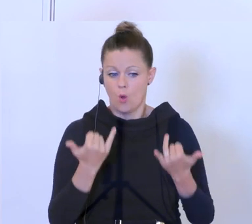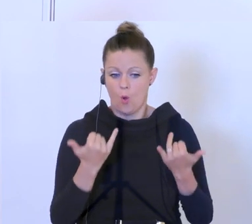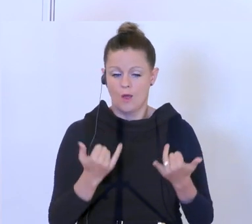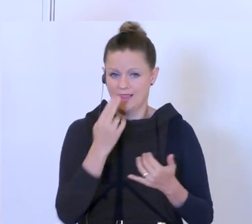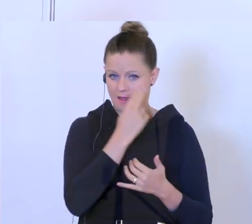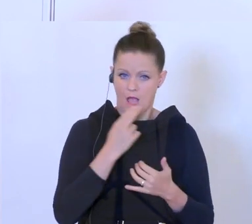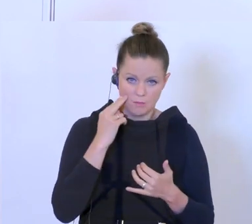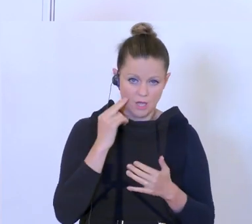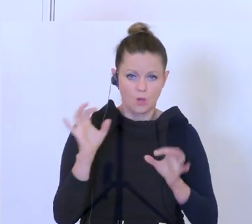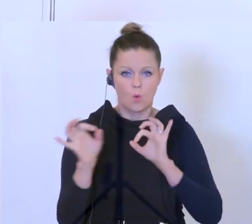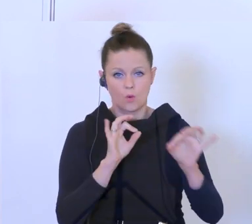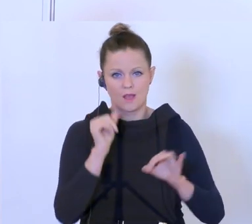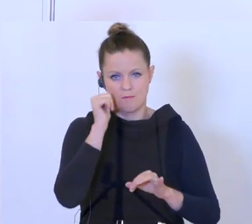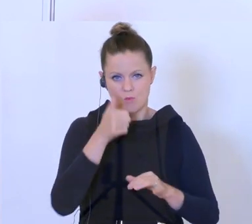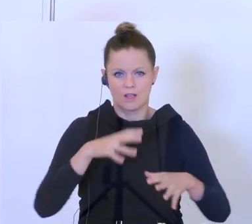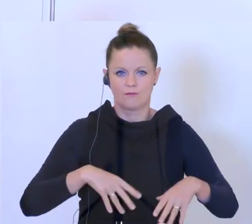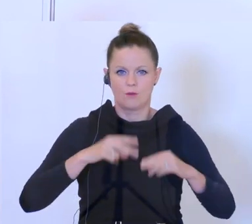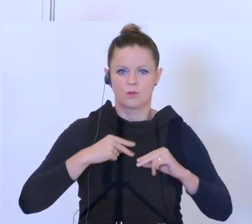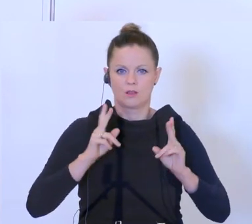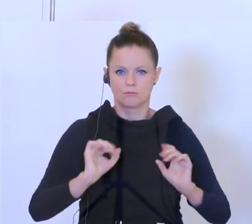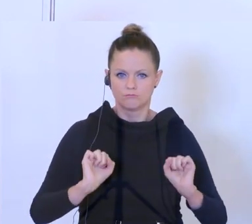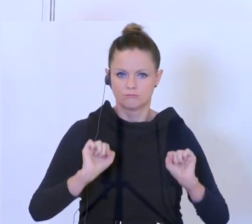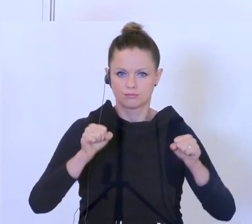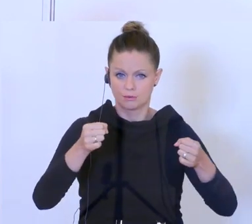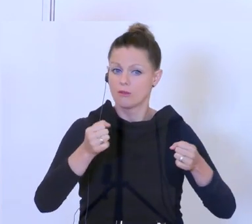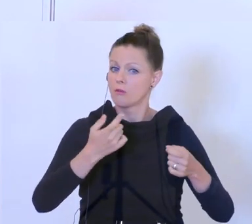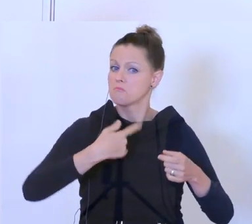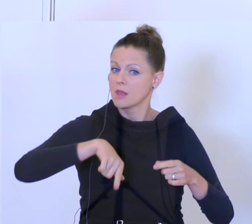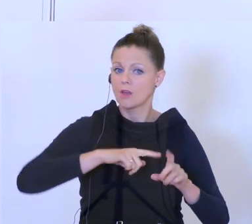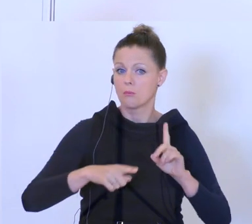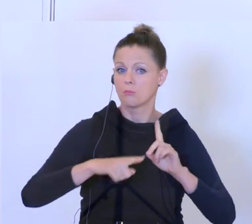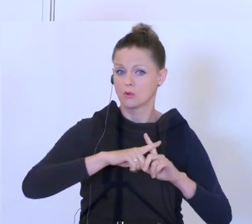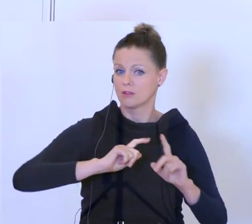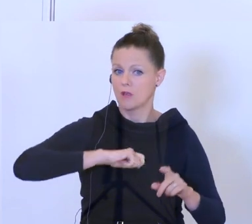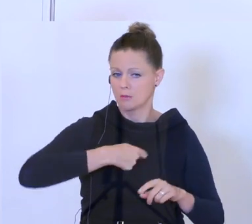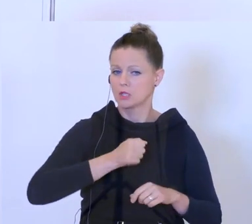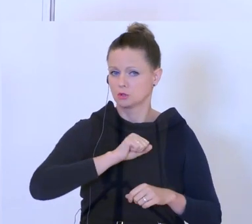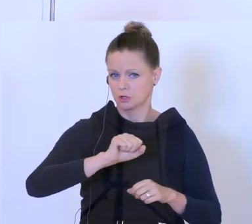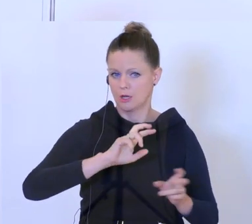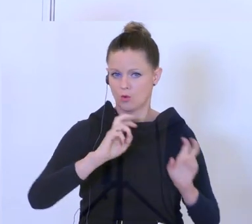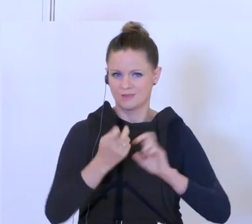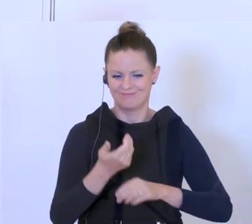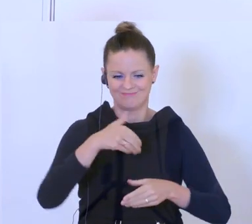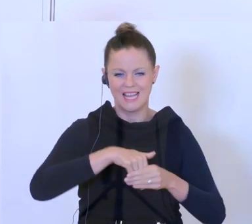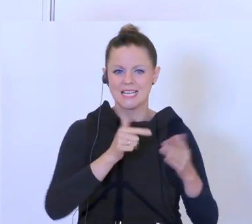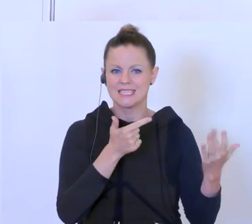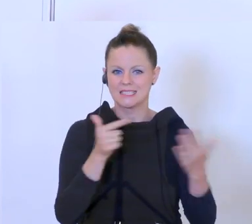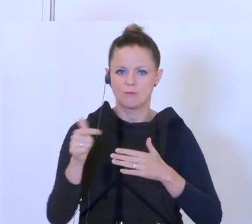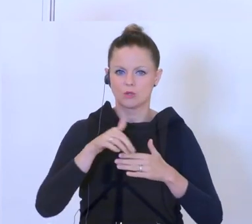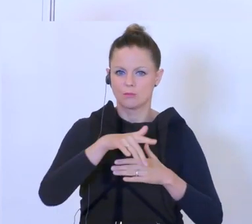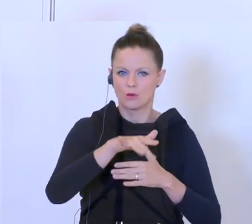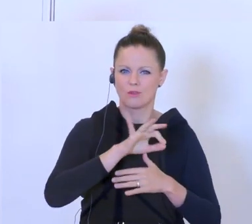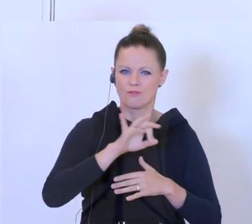Nachmittag oder morgen Vormittag angehen werden und wir sind zuversichtlich, dass das relativ rasch geht. Also 700 Millionen für